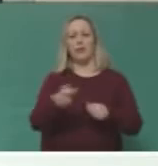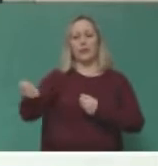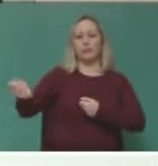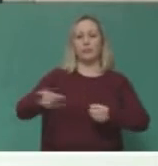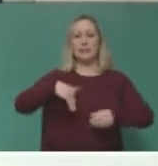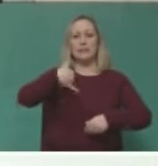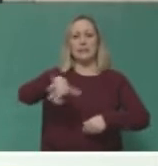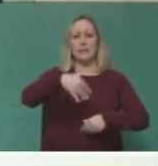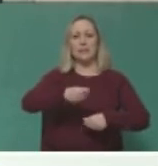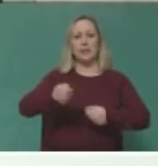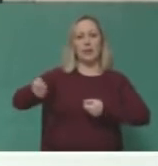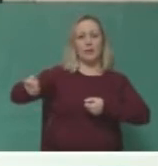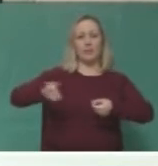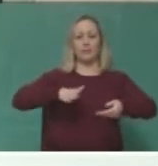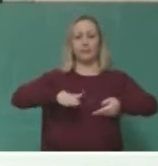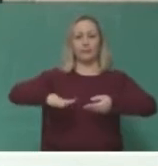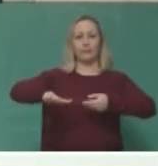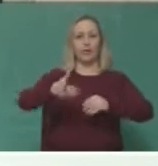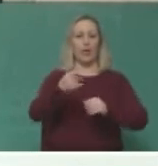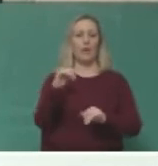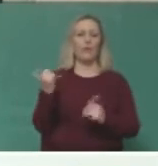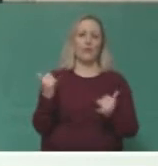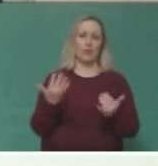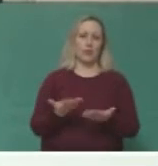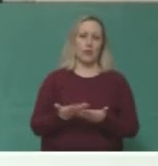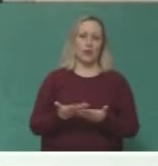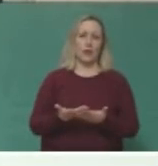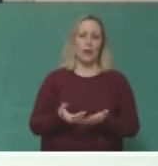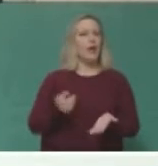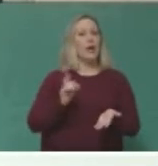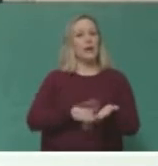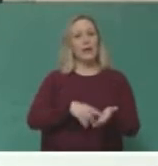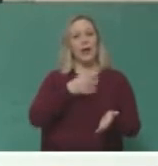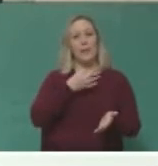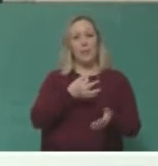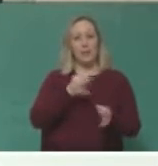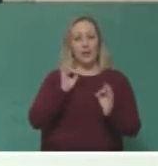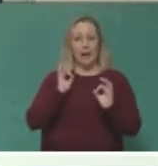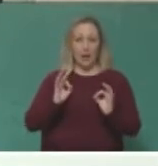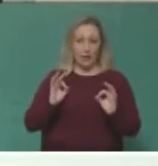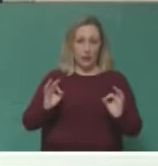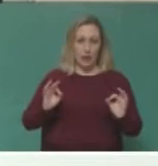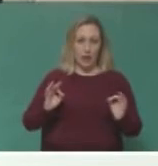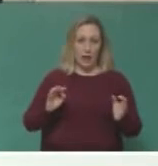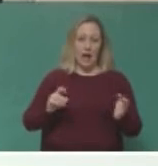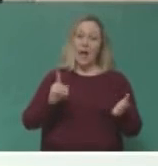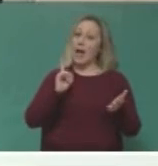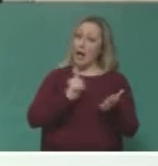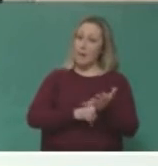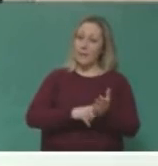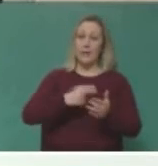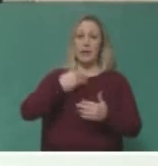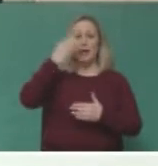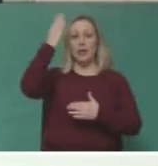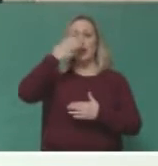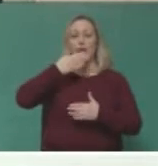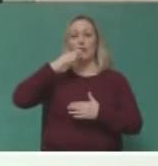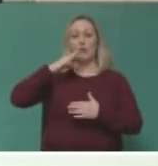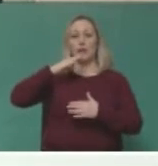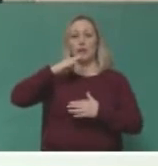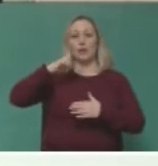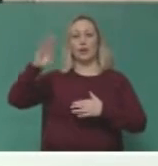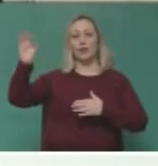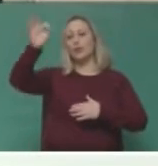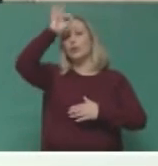ζυμισκή και πρέπει να σας πω ότι ενώ κανονικά έπρεπε η τροχιά να τους τραβήξει από μια κλίση γιατί